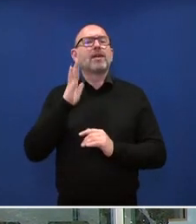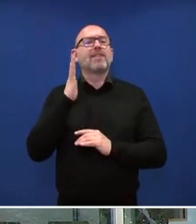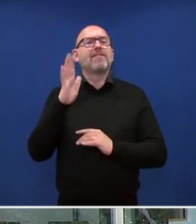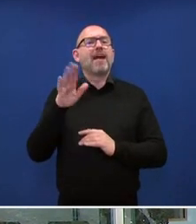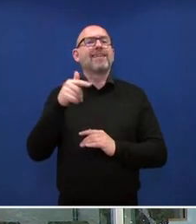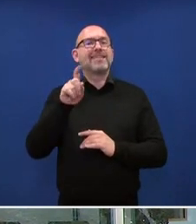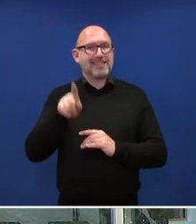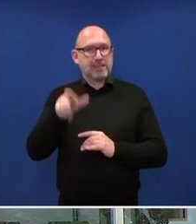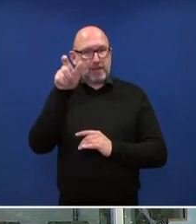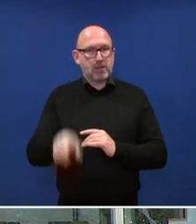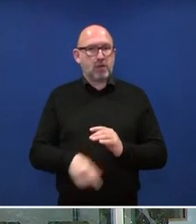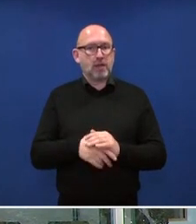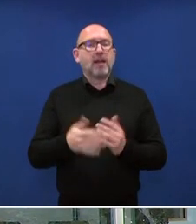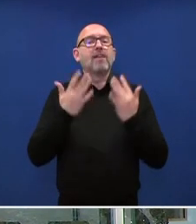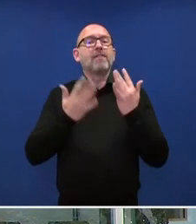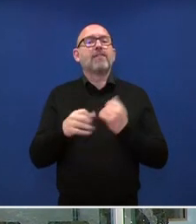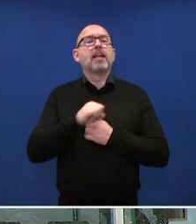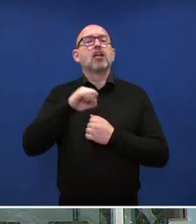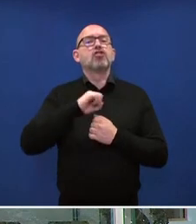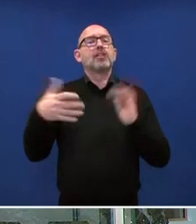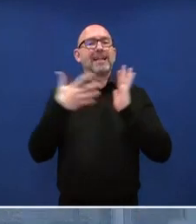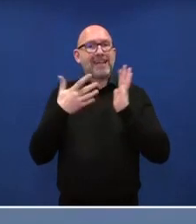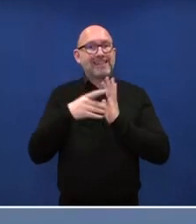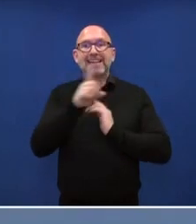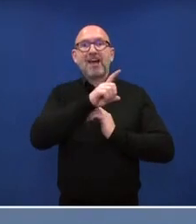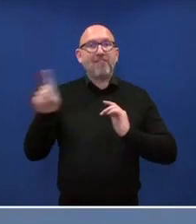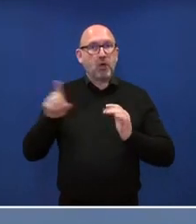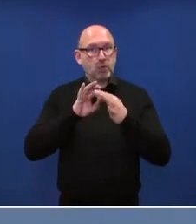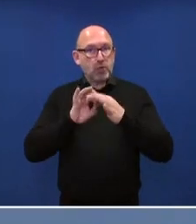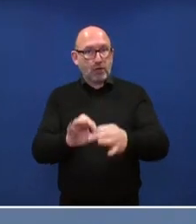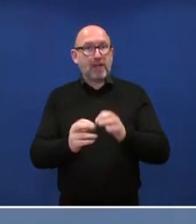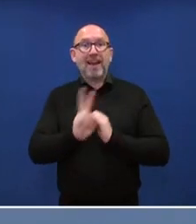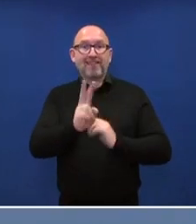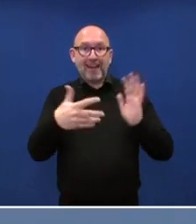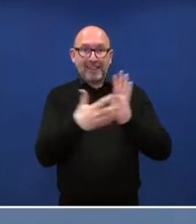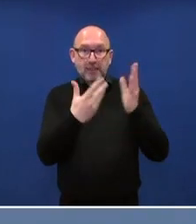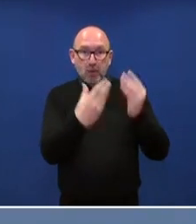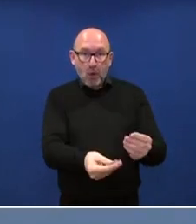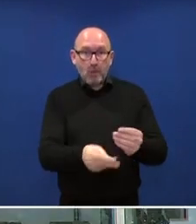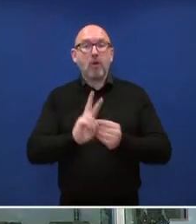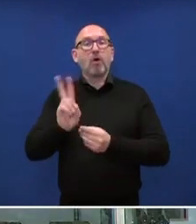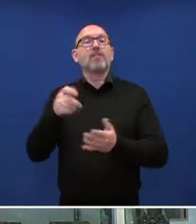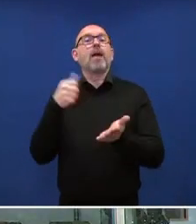Wie viele Schnelltests werden in Deutschland derzeit pro Woche durchgeführt? Wer wird getestet und wer trägt die Kosten?